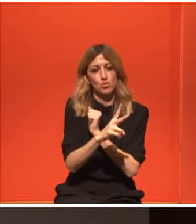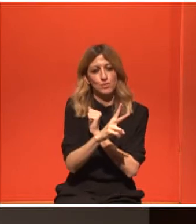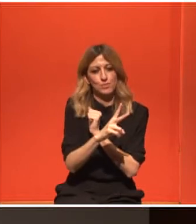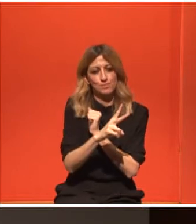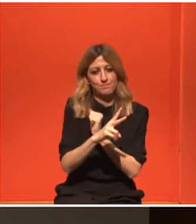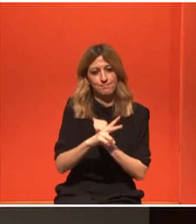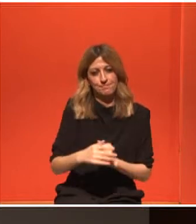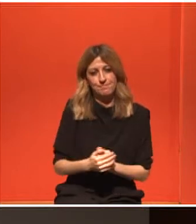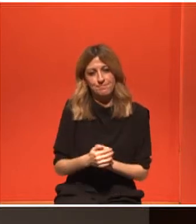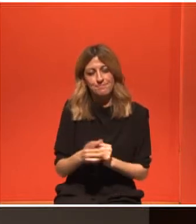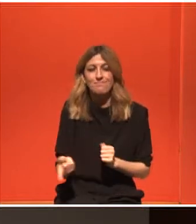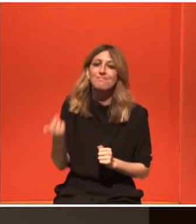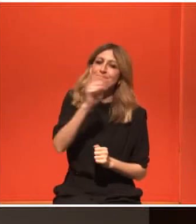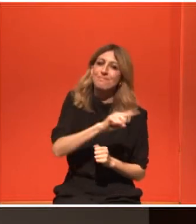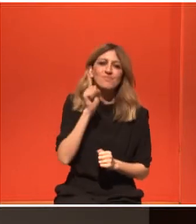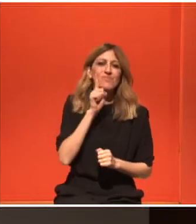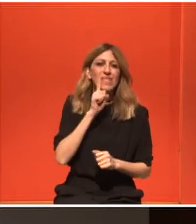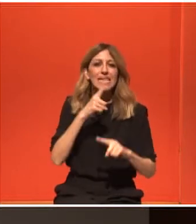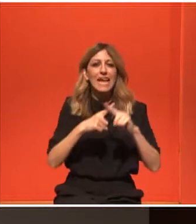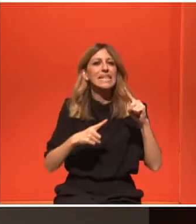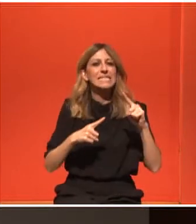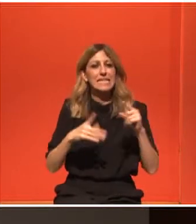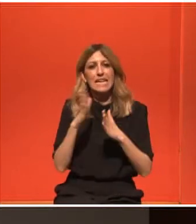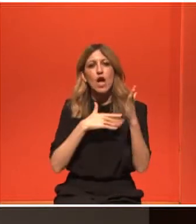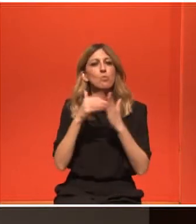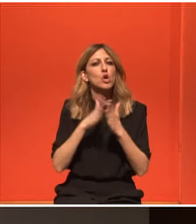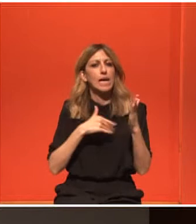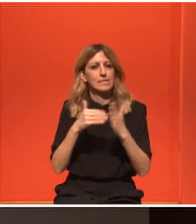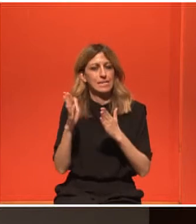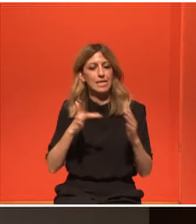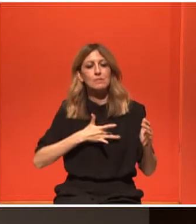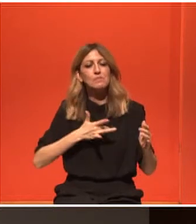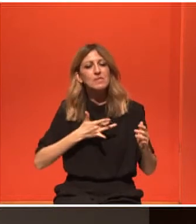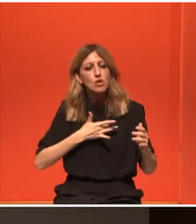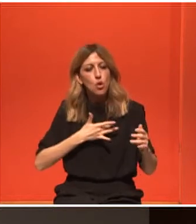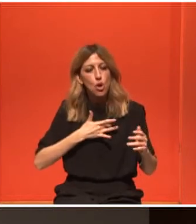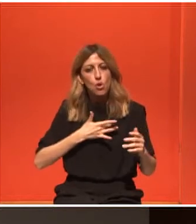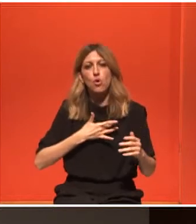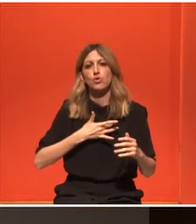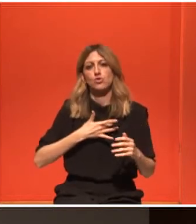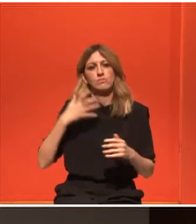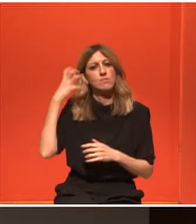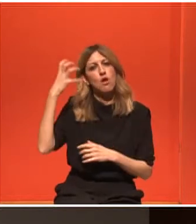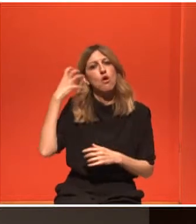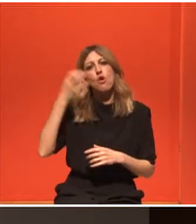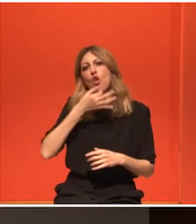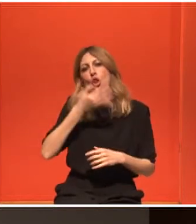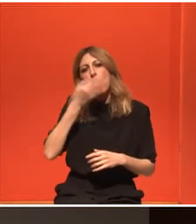Χριστίνα, η κυρία Χριστίνα Μπογιατζή, καλησπέρα. Είναι ψυχολόγος, λογοπαθολόγος, είναι συνεργάτρια του Sports Excellence.